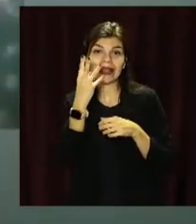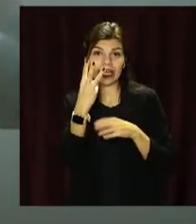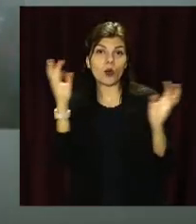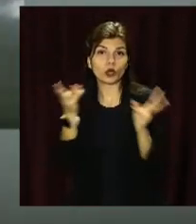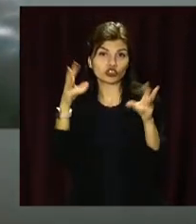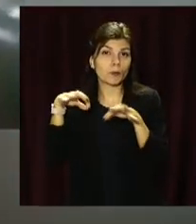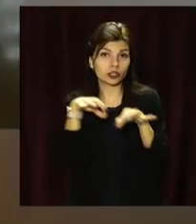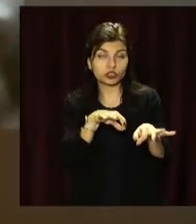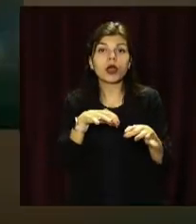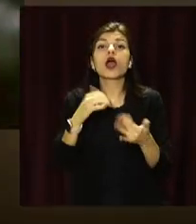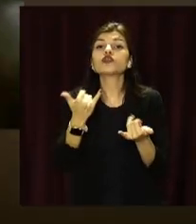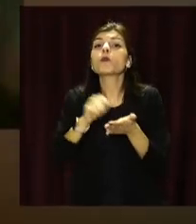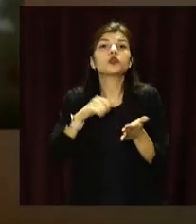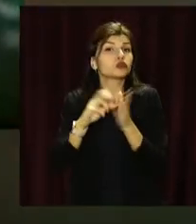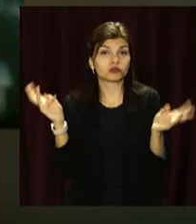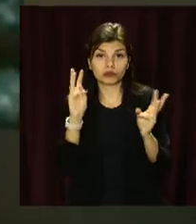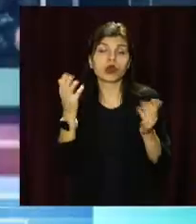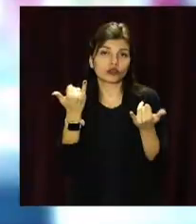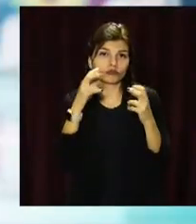Причини загоряння встановлюються.